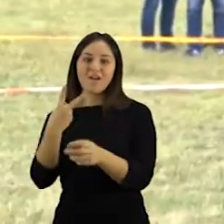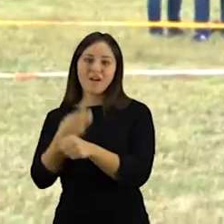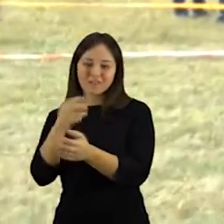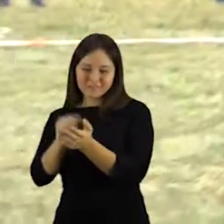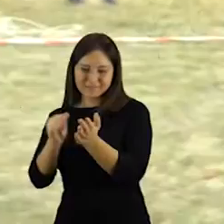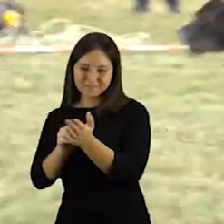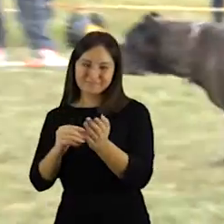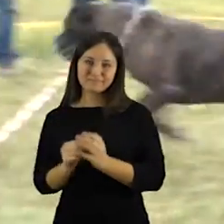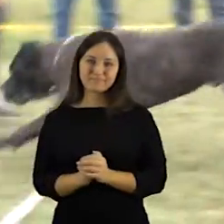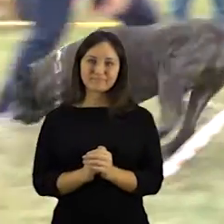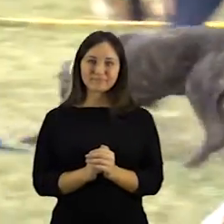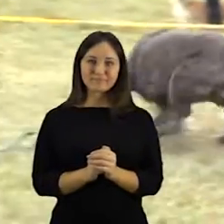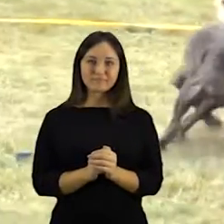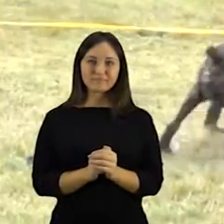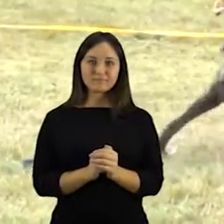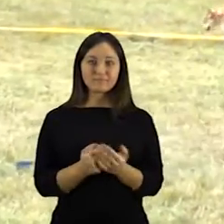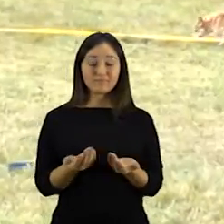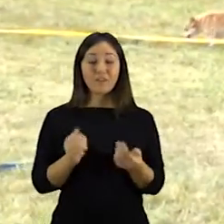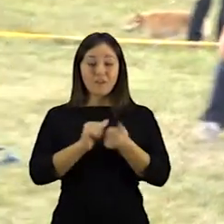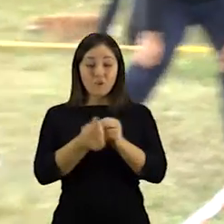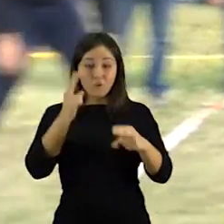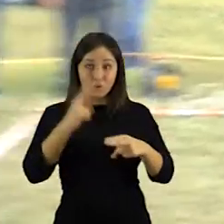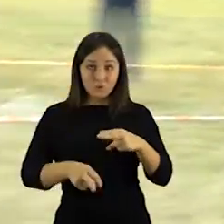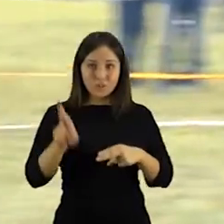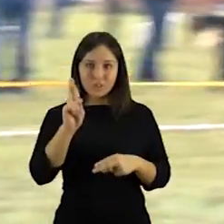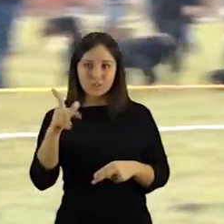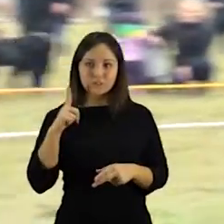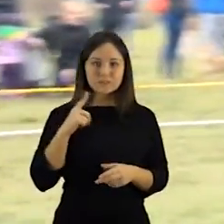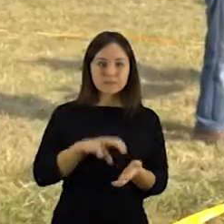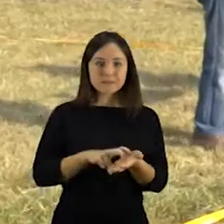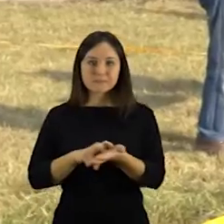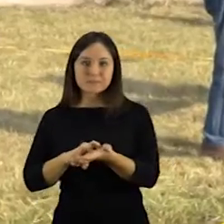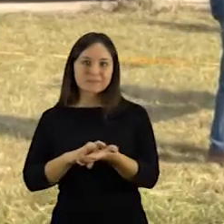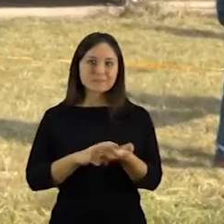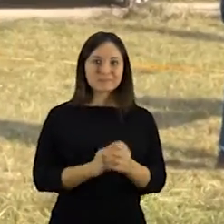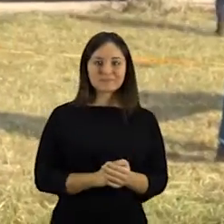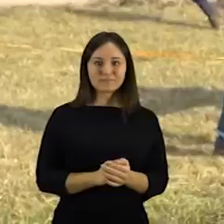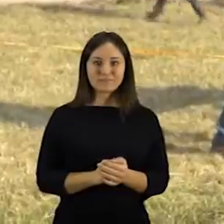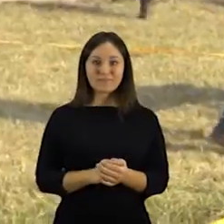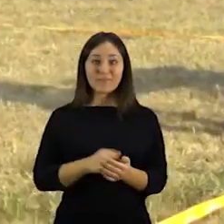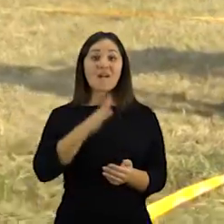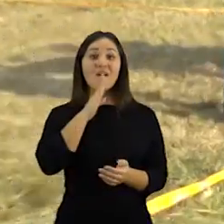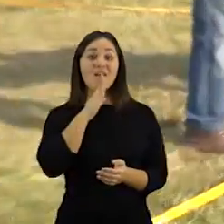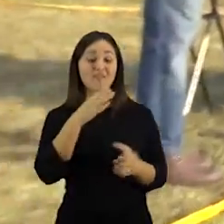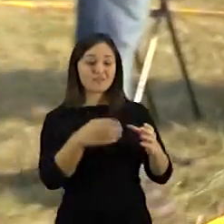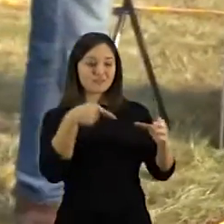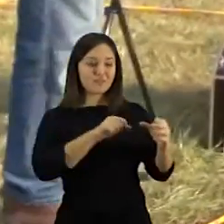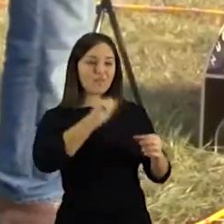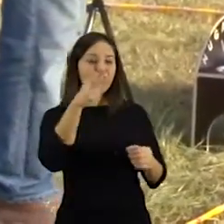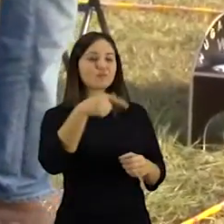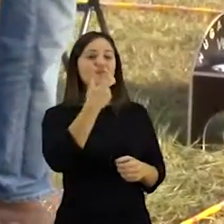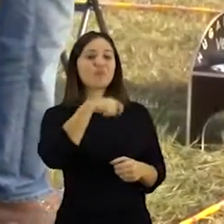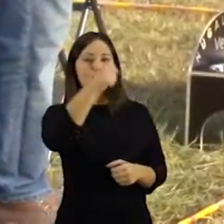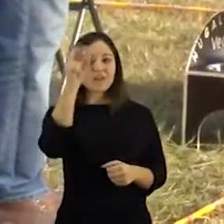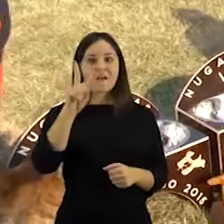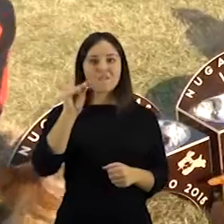suteikta antro starto galimybė. Nuo po varžybų rezultatų jaudinantis laukimas. Kalyčių grupėje greičiausia buvo Vipetu